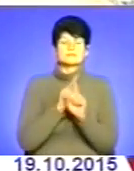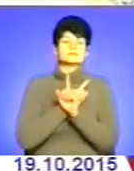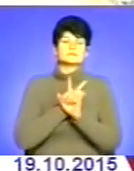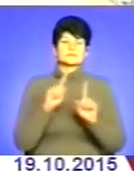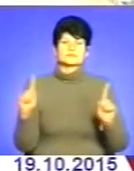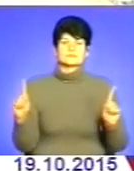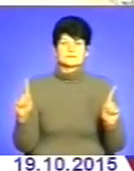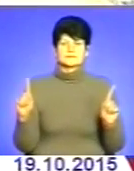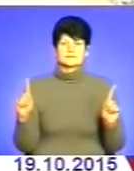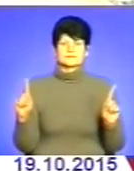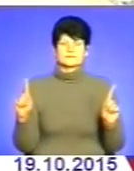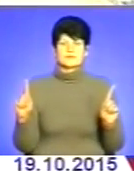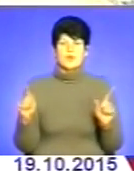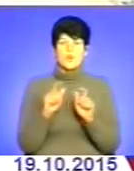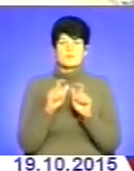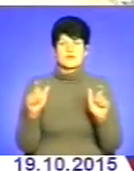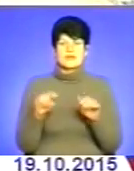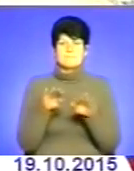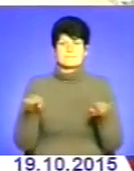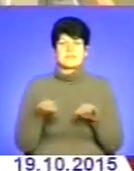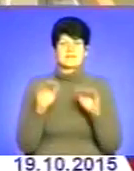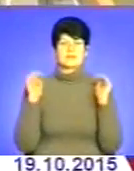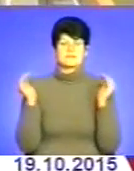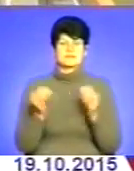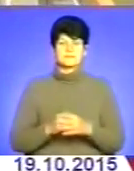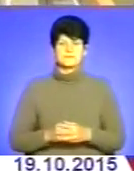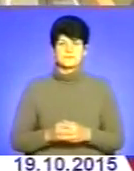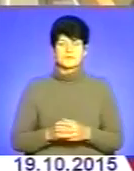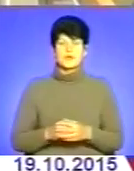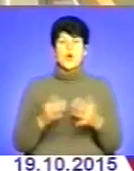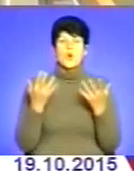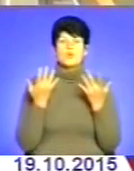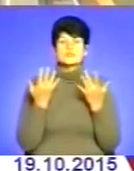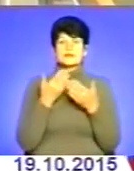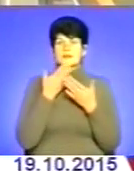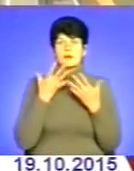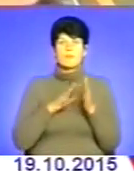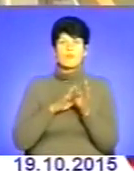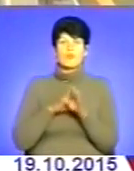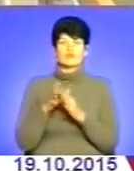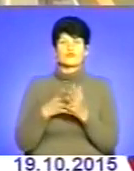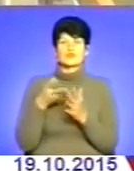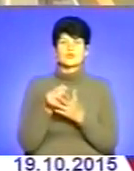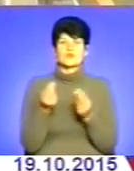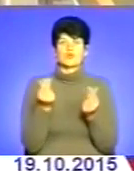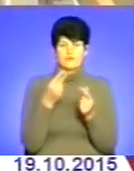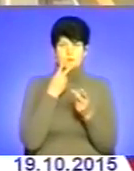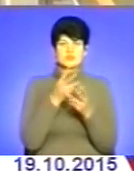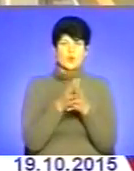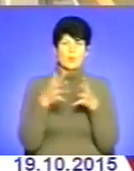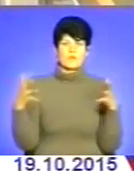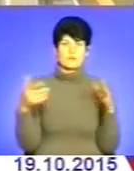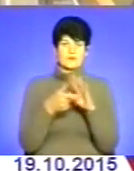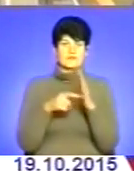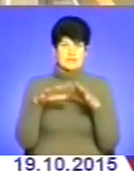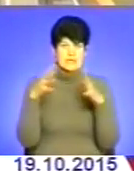об'єкт, як плавальний басейн Оскільки немає повністю фінансування коштів, бачите, що цей об'єкт великий, ми